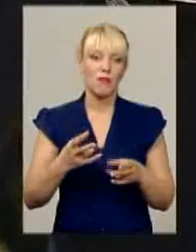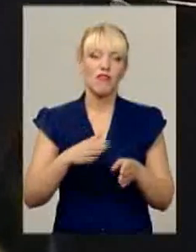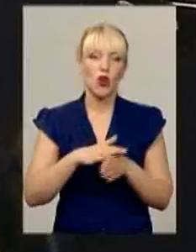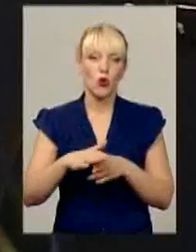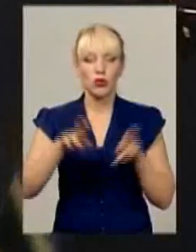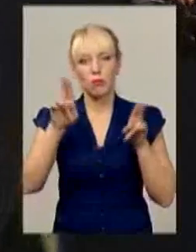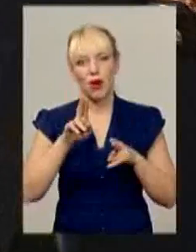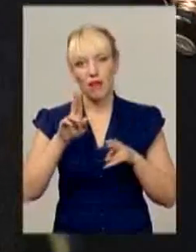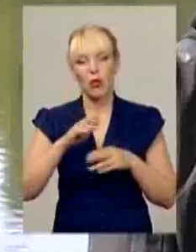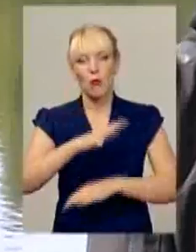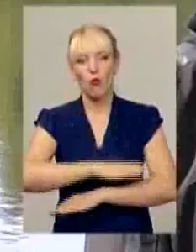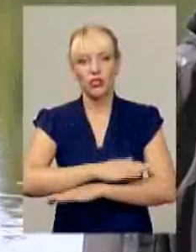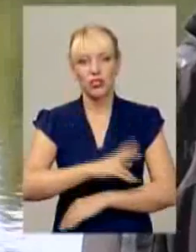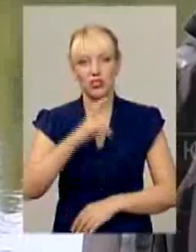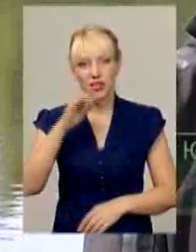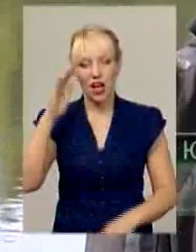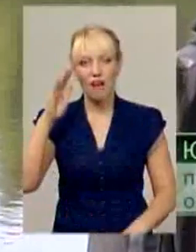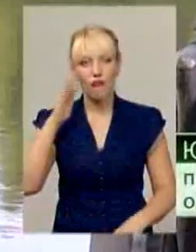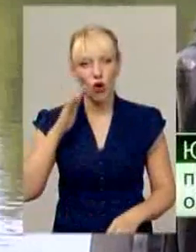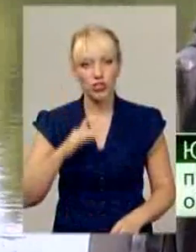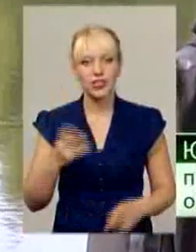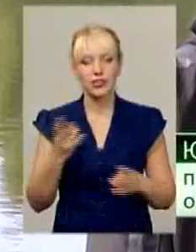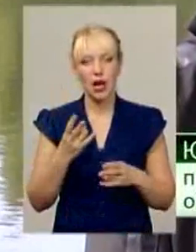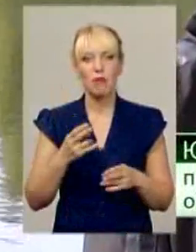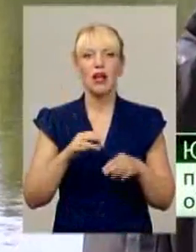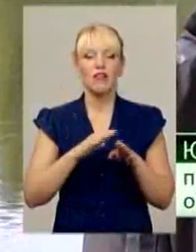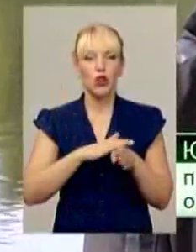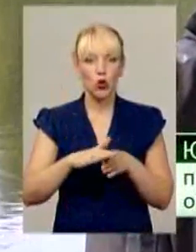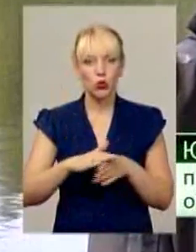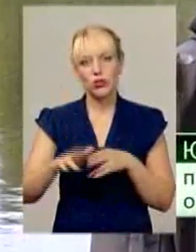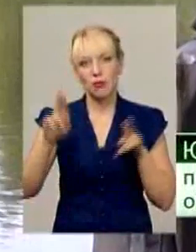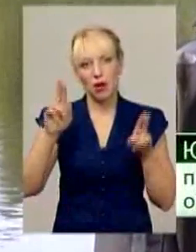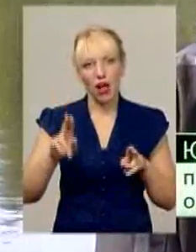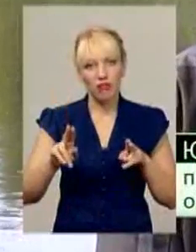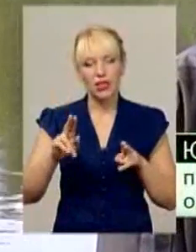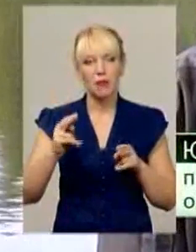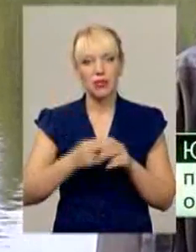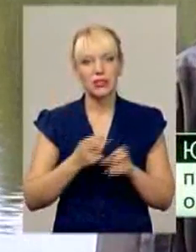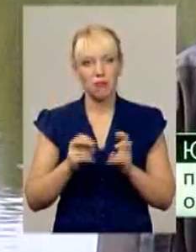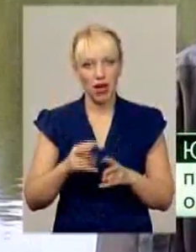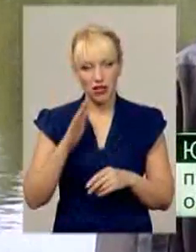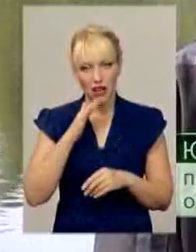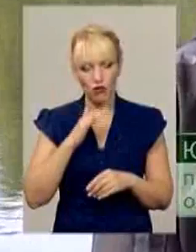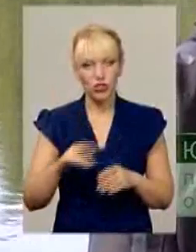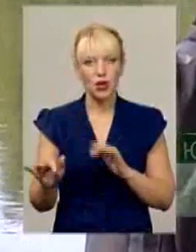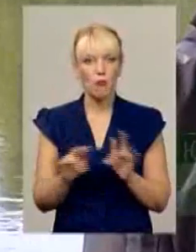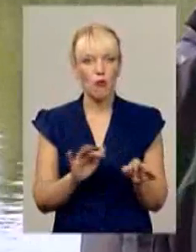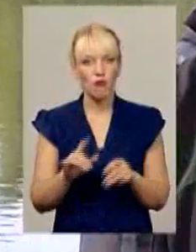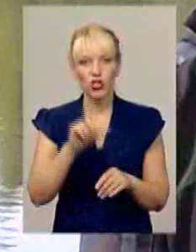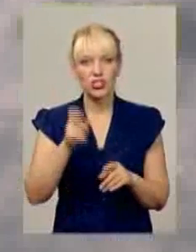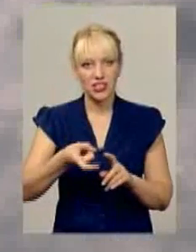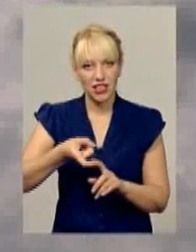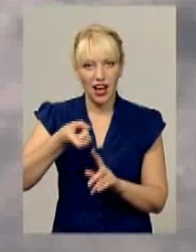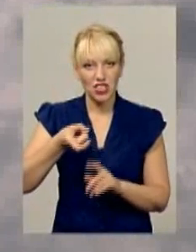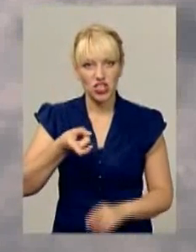Головні правила поведінки, перш за все, отримуватися з правил безпеки. Все ж таки, це поведінка на водоймі, також поводження з гострими